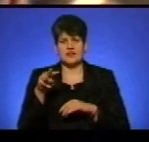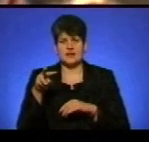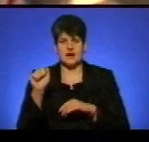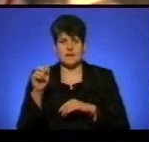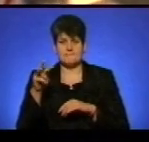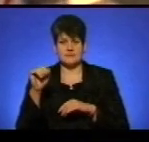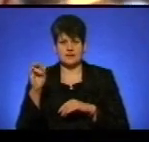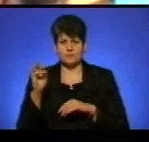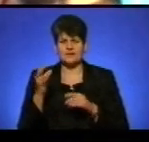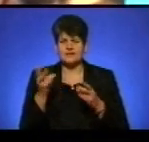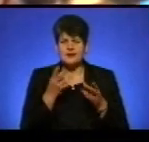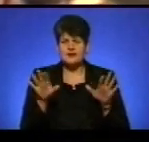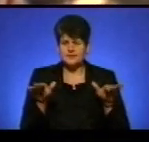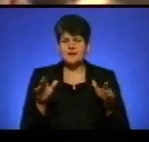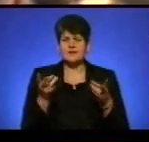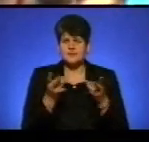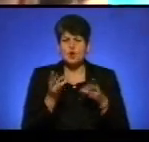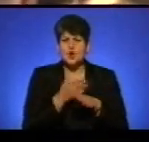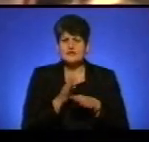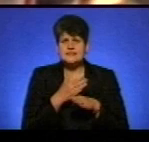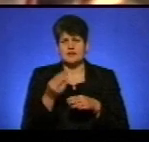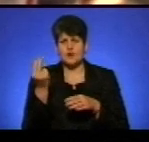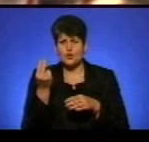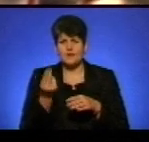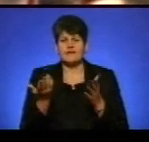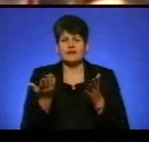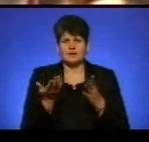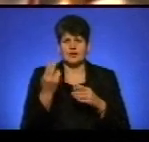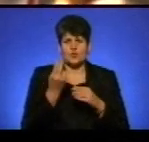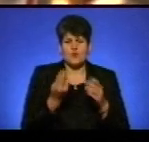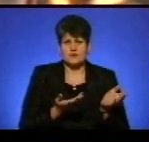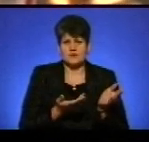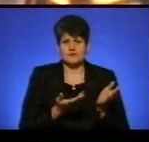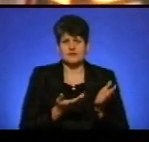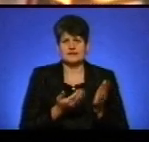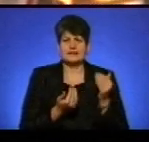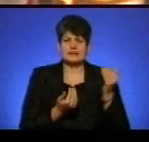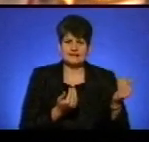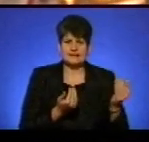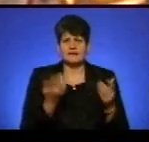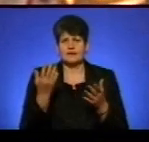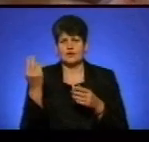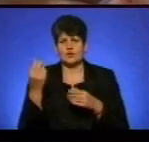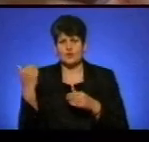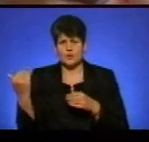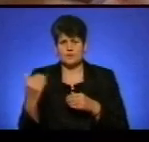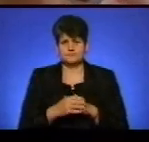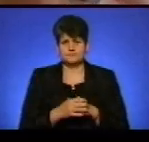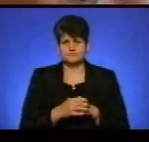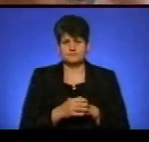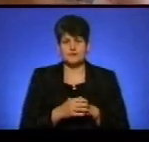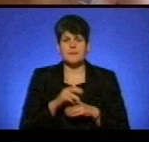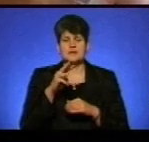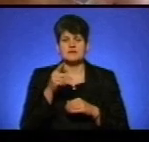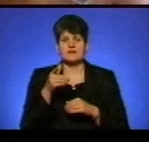треба було розрізняти кольори, який колір їжі, який колір його. Максиму